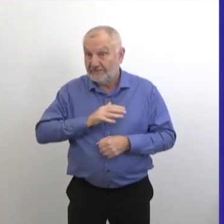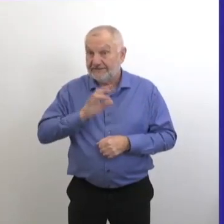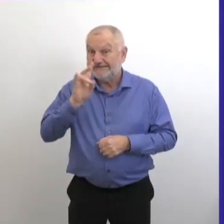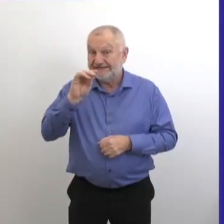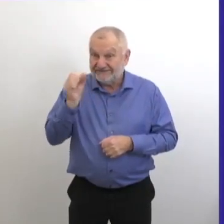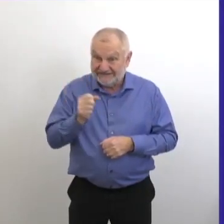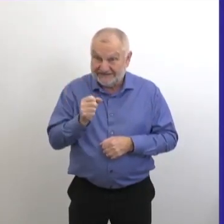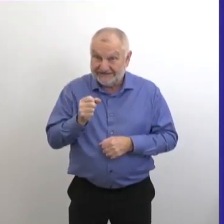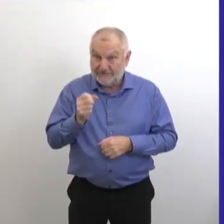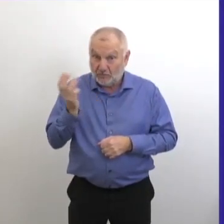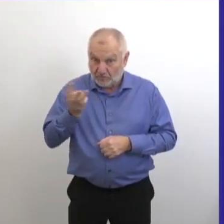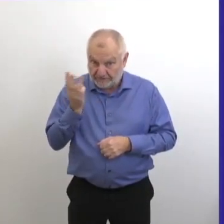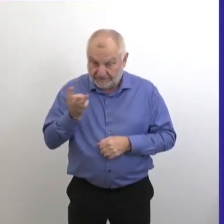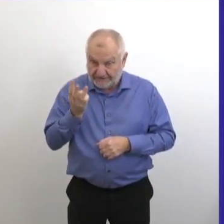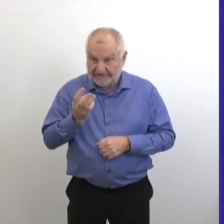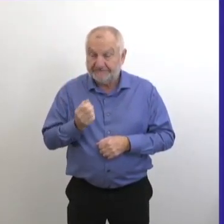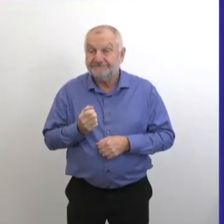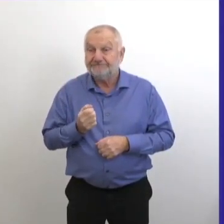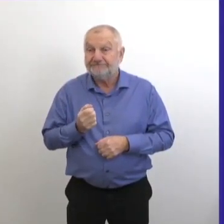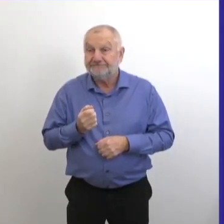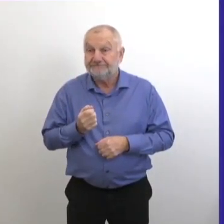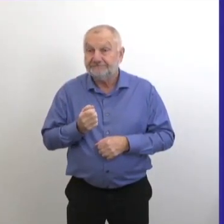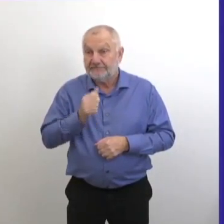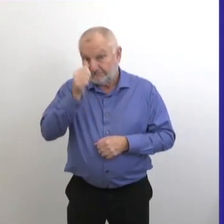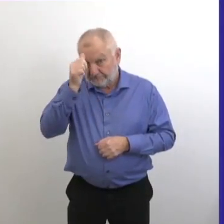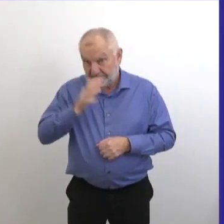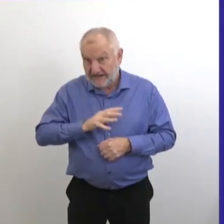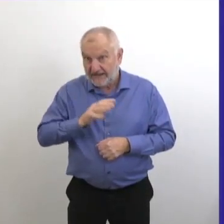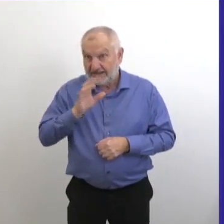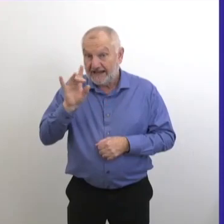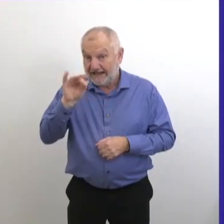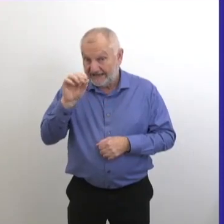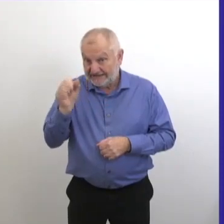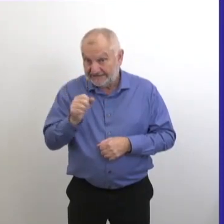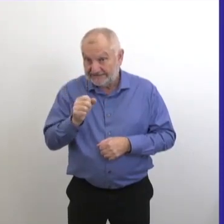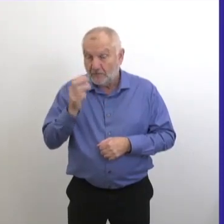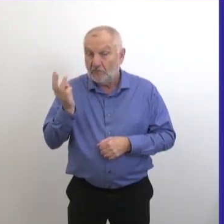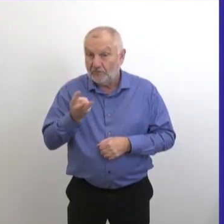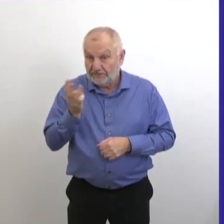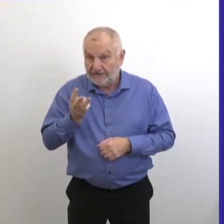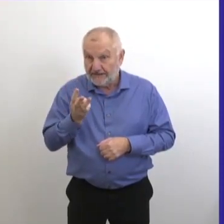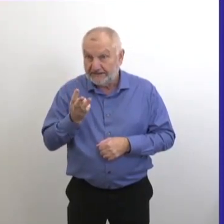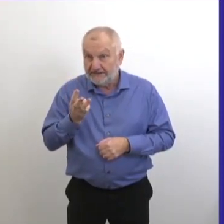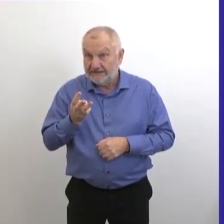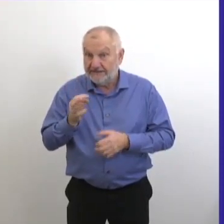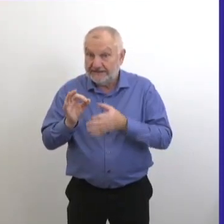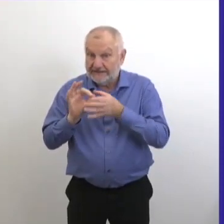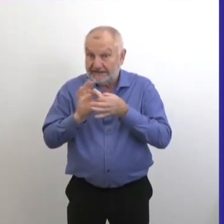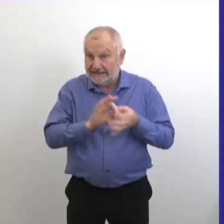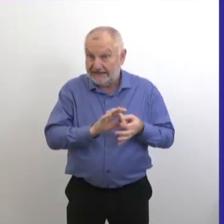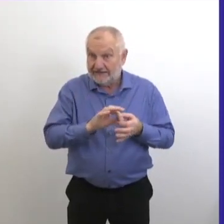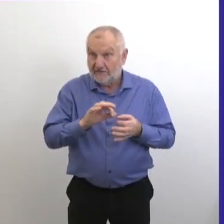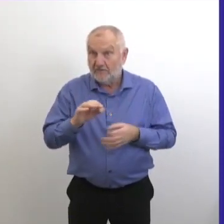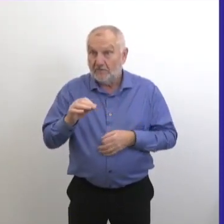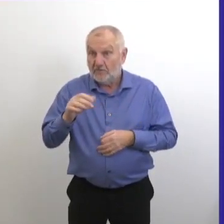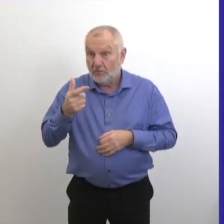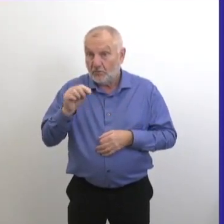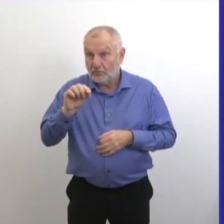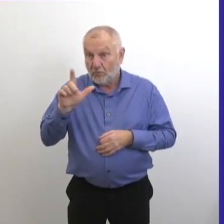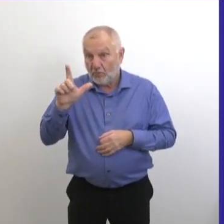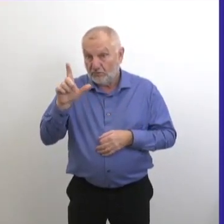région de Winnipeg, un octuagénaire de la région de Winnipeg liée au foyer épidémique à Golden Links Lodge,